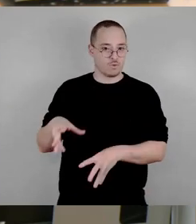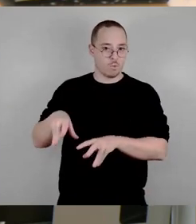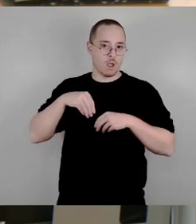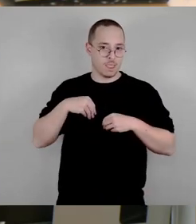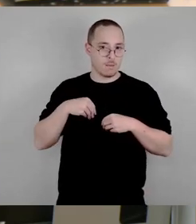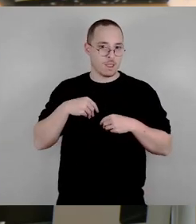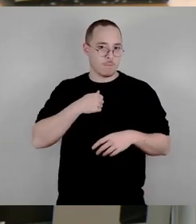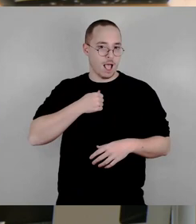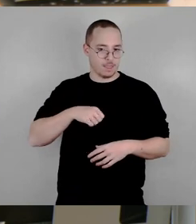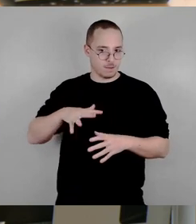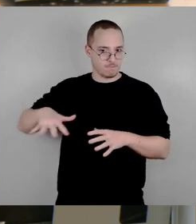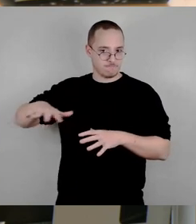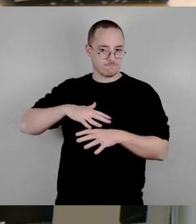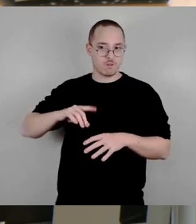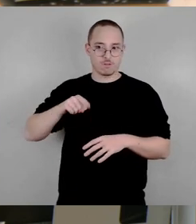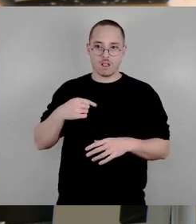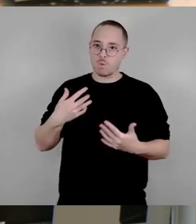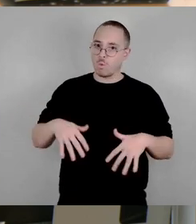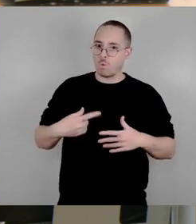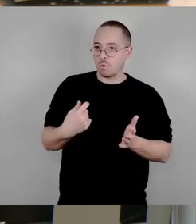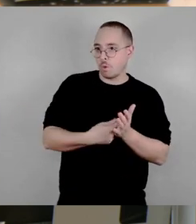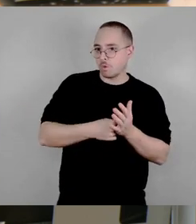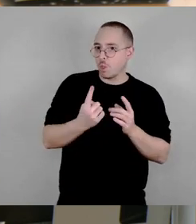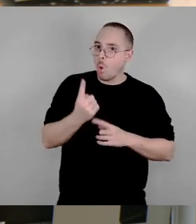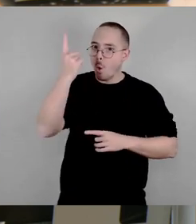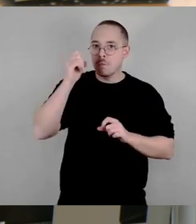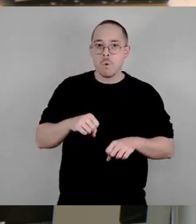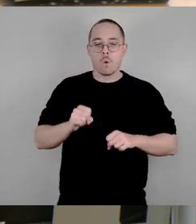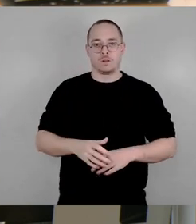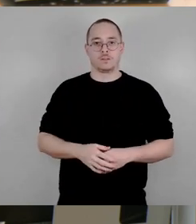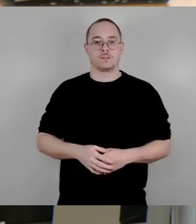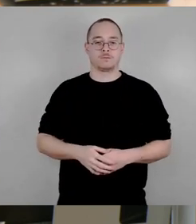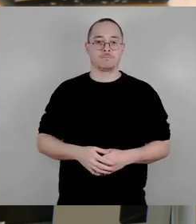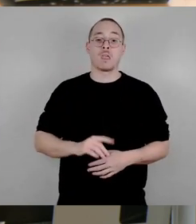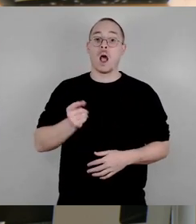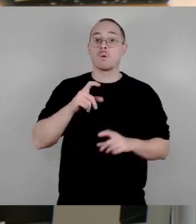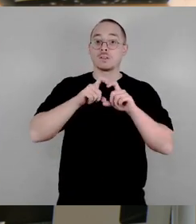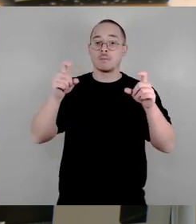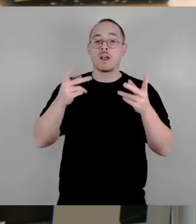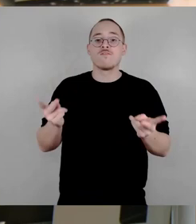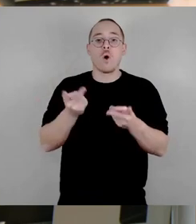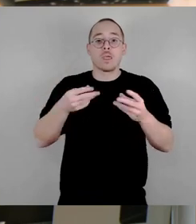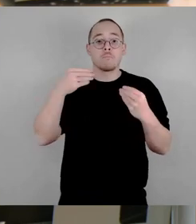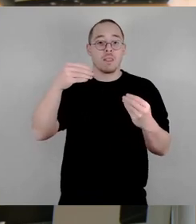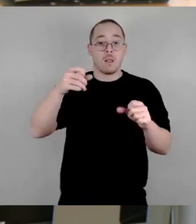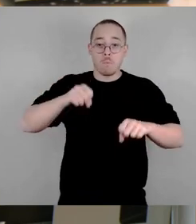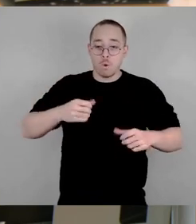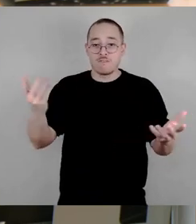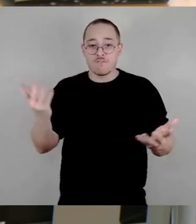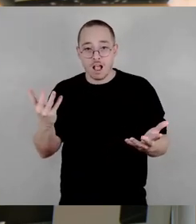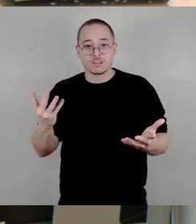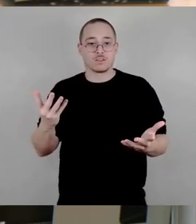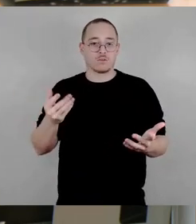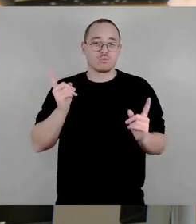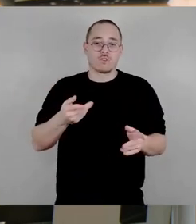Fördermittel spielt eine Rolle. Die Unterhalts und Betriebskosten und mögliche Erlöse, das muss vorher alles dargestellt werden. Und ehe man sich hier hinstellt und